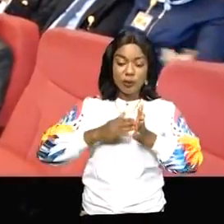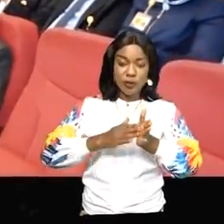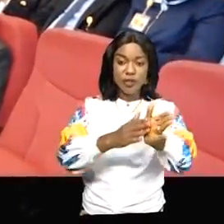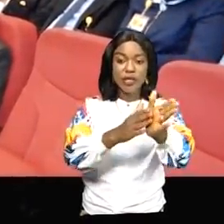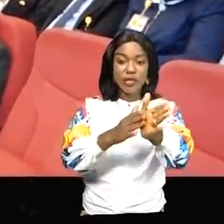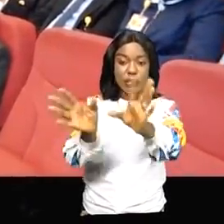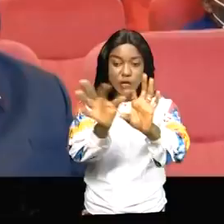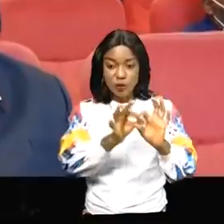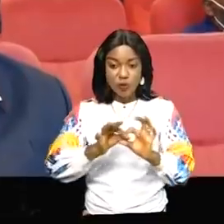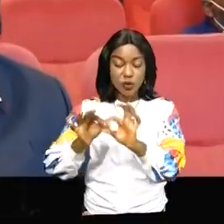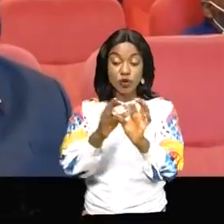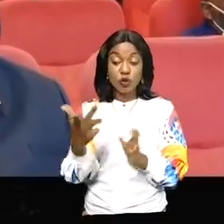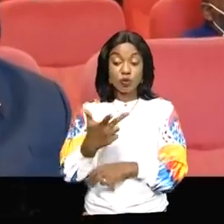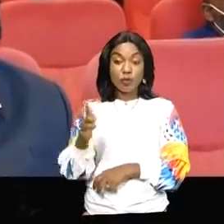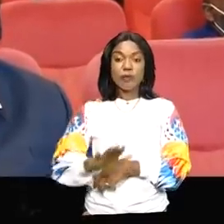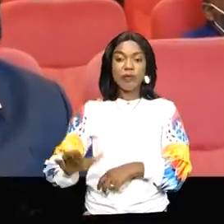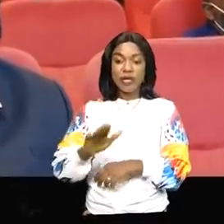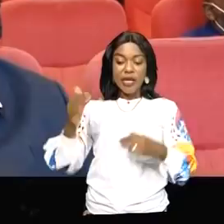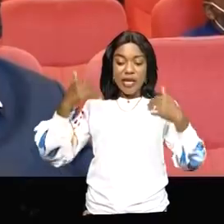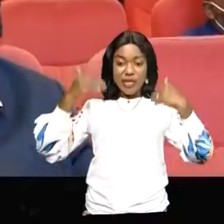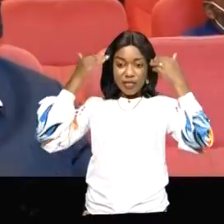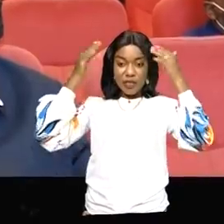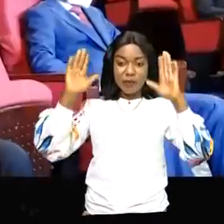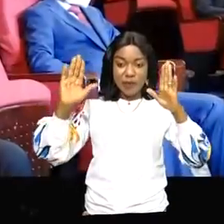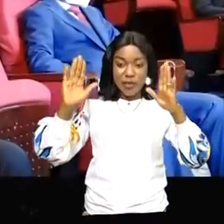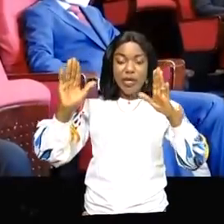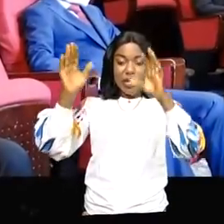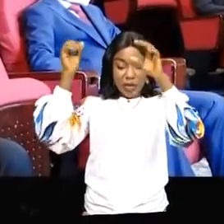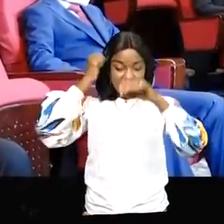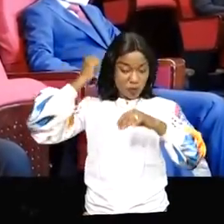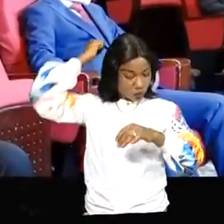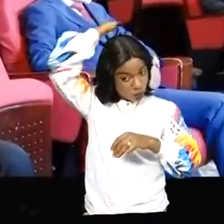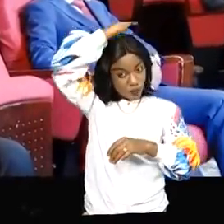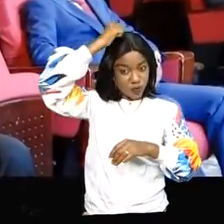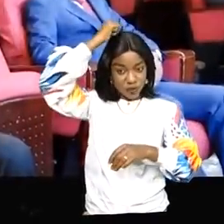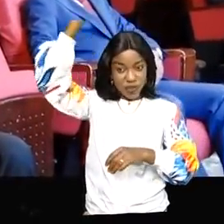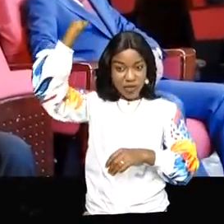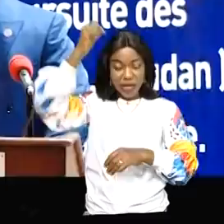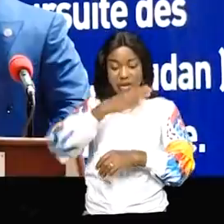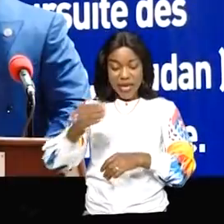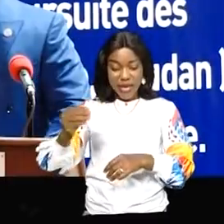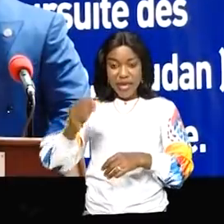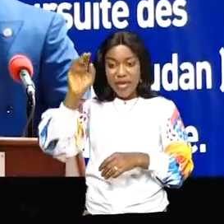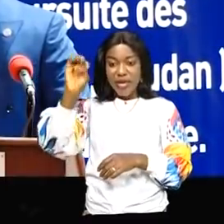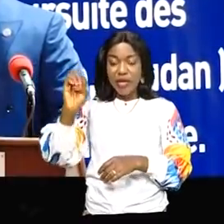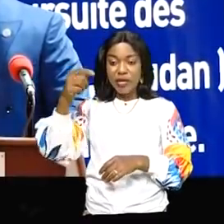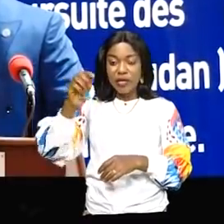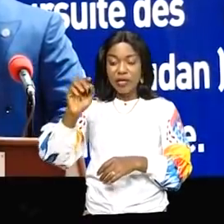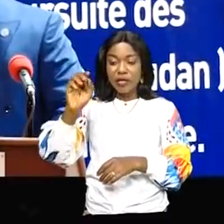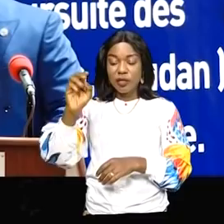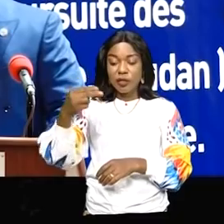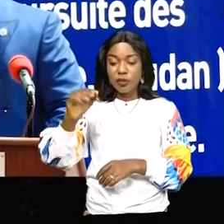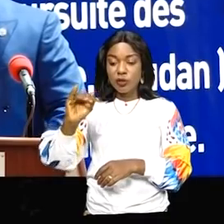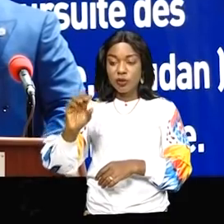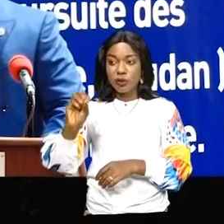négociations tripartites Egypte-Ethiopie-Soudan autour du barrage de la Renaissance éthiopienne. Dans son discours d'ouverture, le